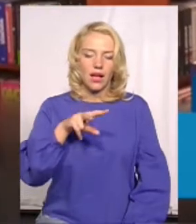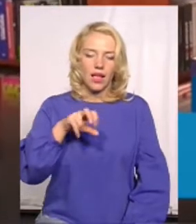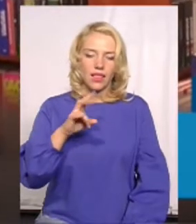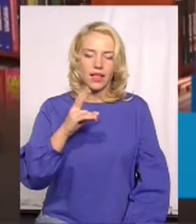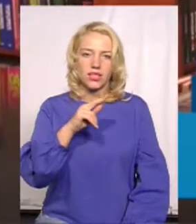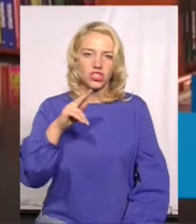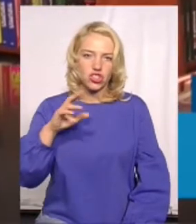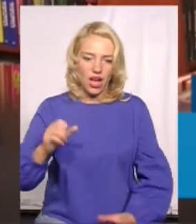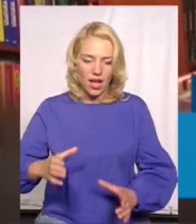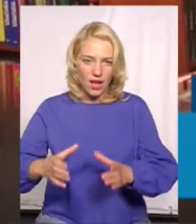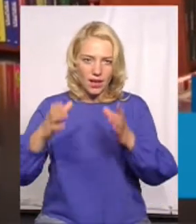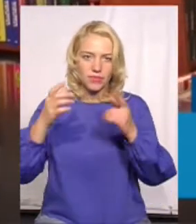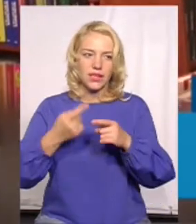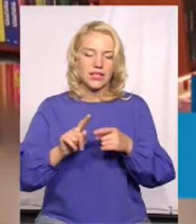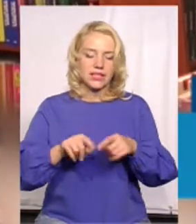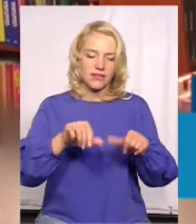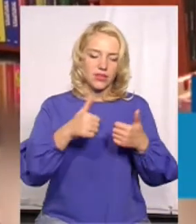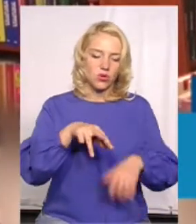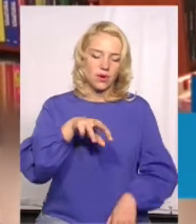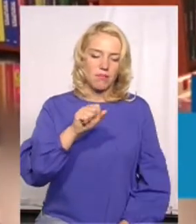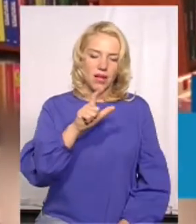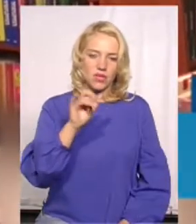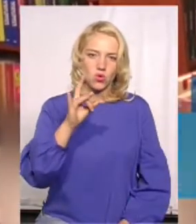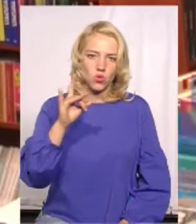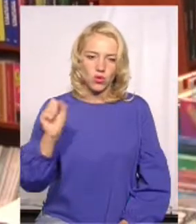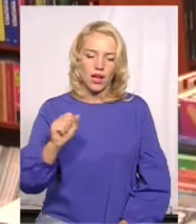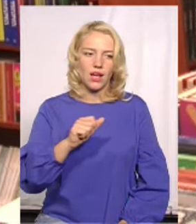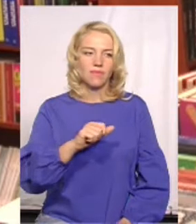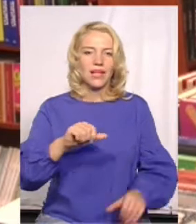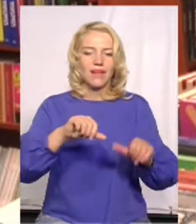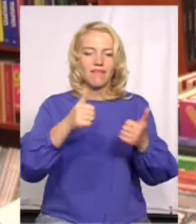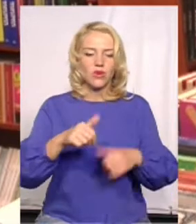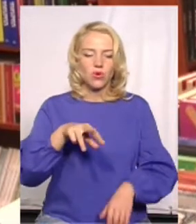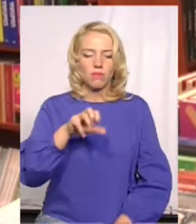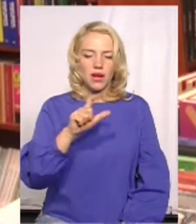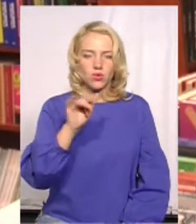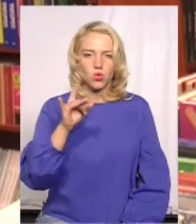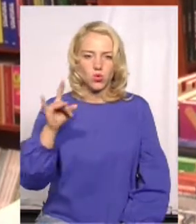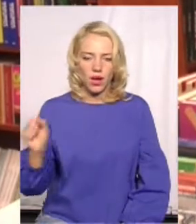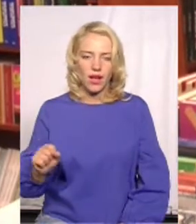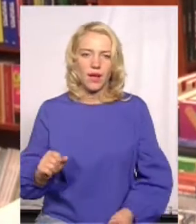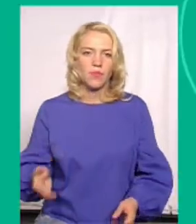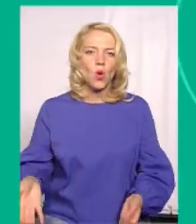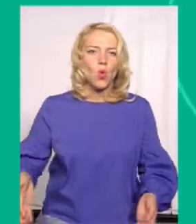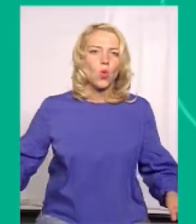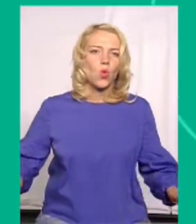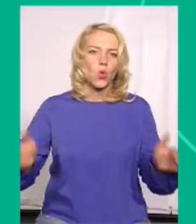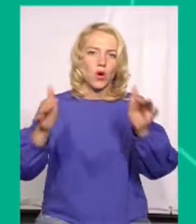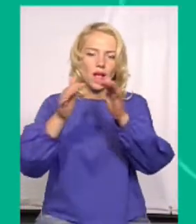це і фігури Мазура, і Мінхаузен, і стометрівка, і курган, і різні театри.